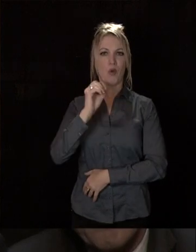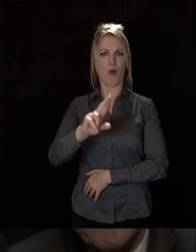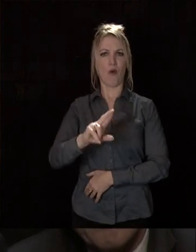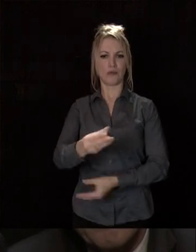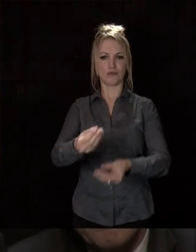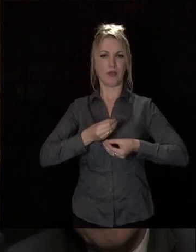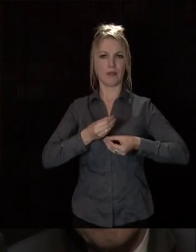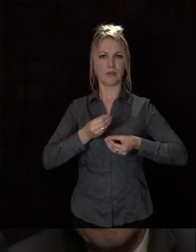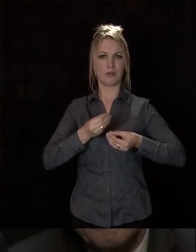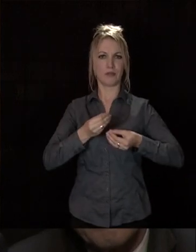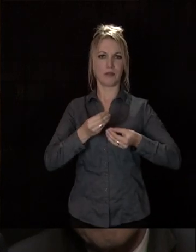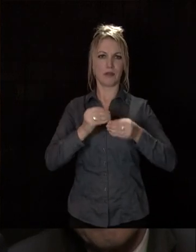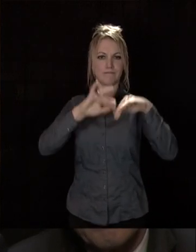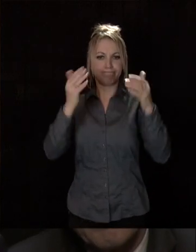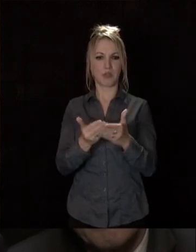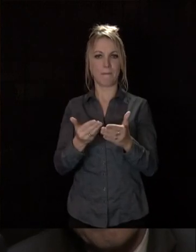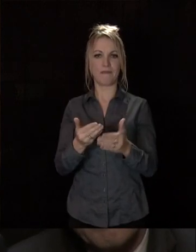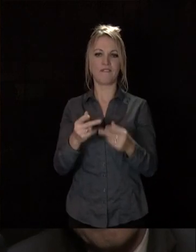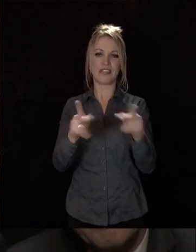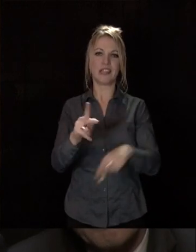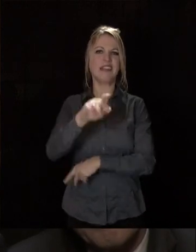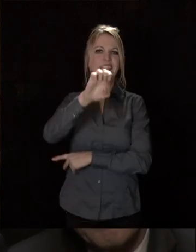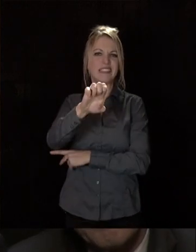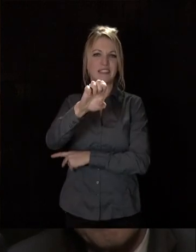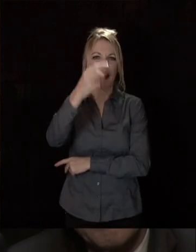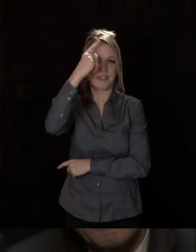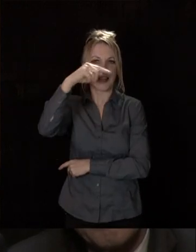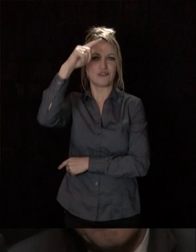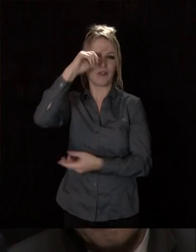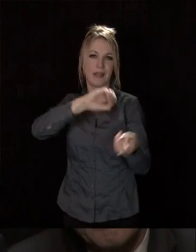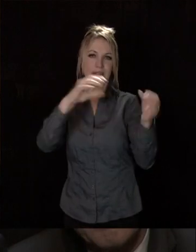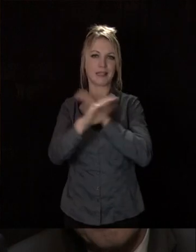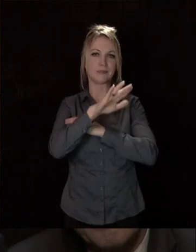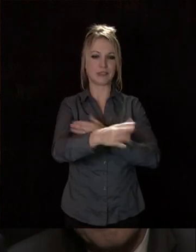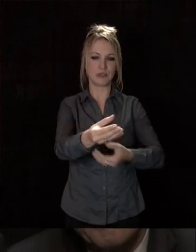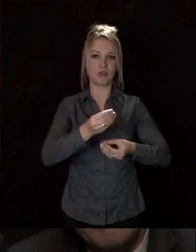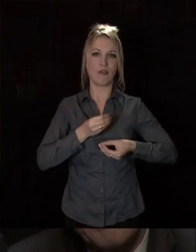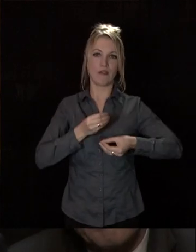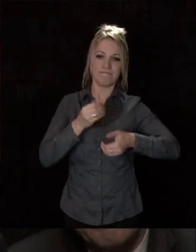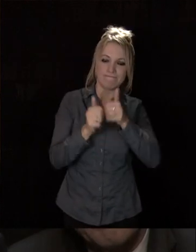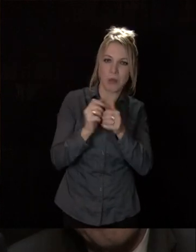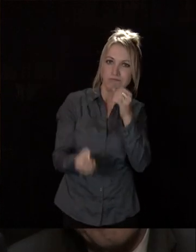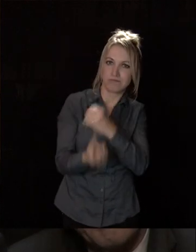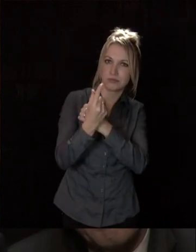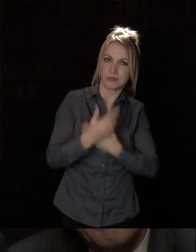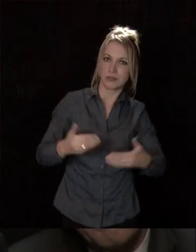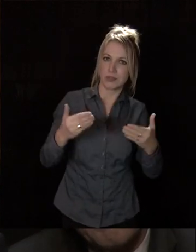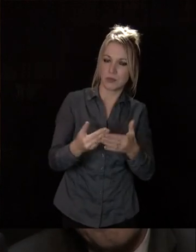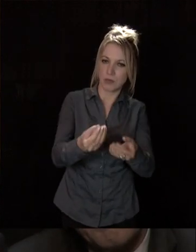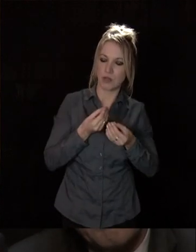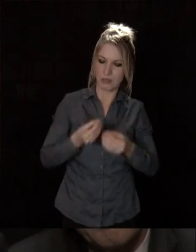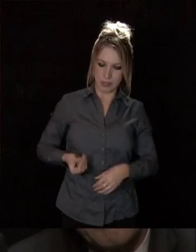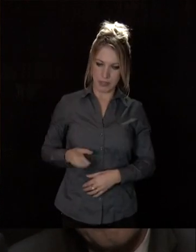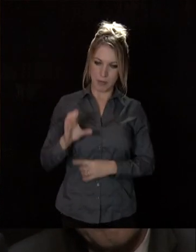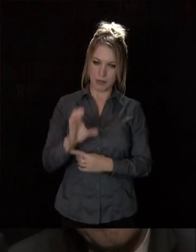la ville e-intelligente qui récompense cette politique novatrice positionnant notre capitale régionale